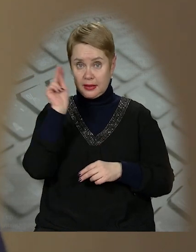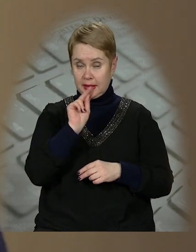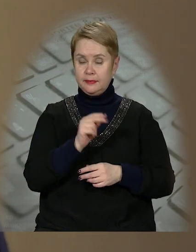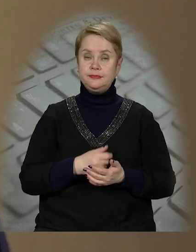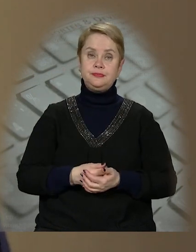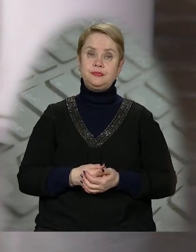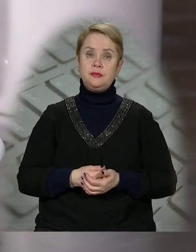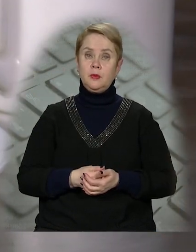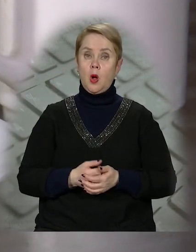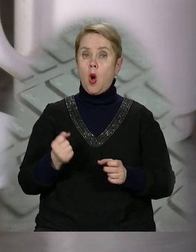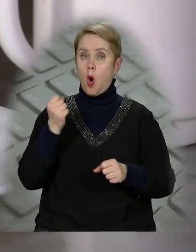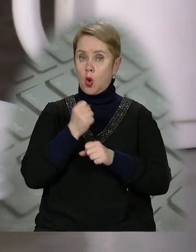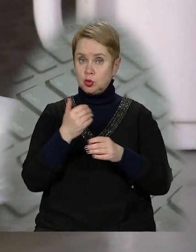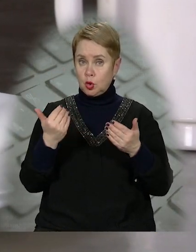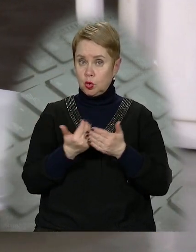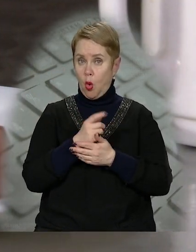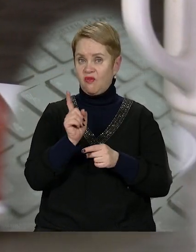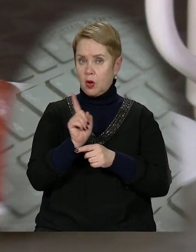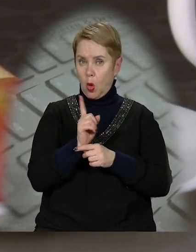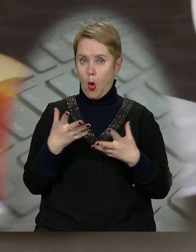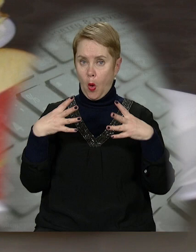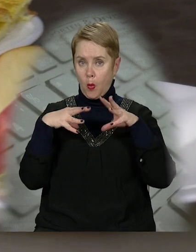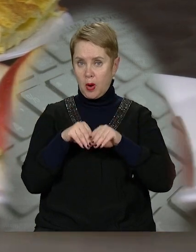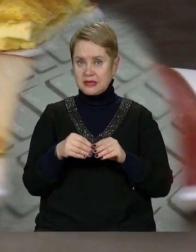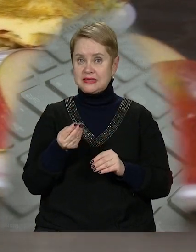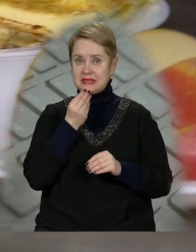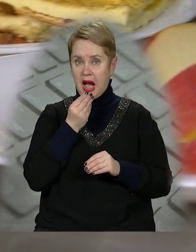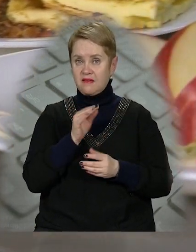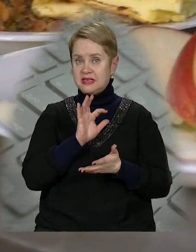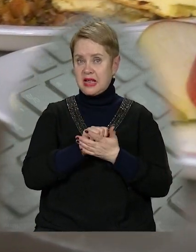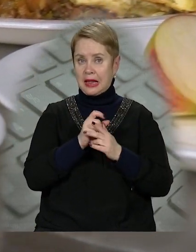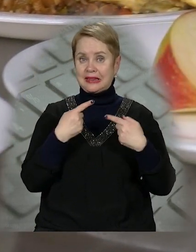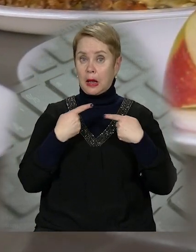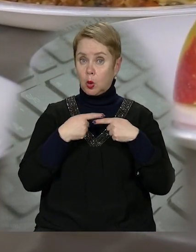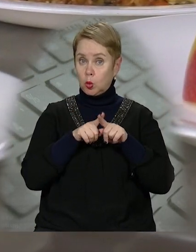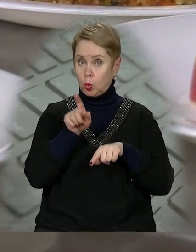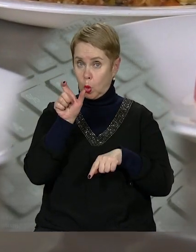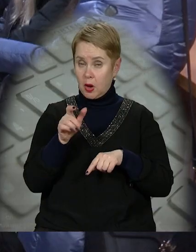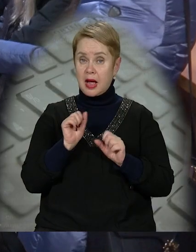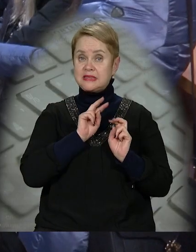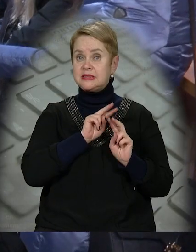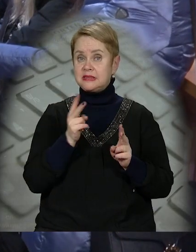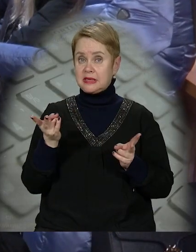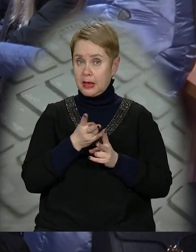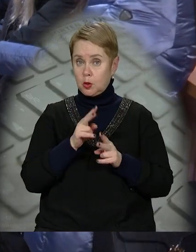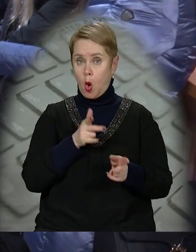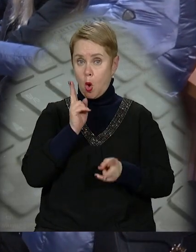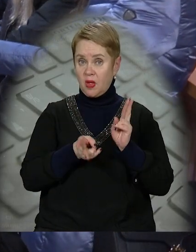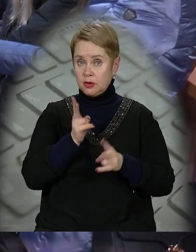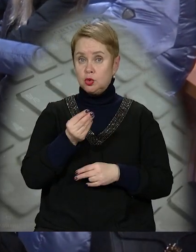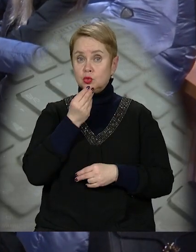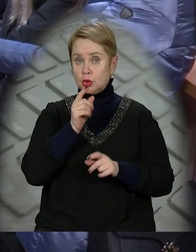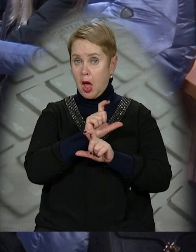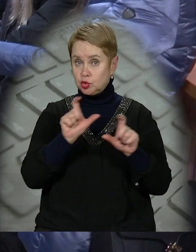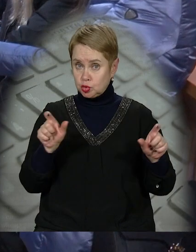та науки. Розробкою нових норм та поєднанням страв займалися технологи. Як тепер слід готувати їжу для